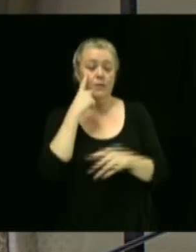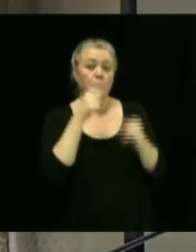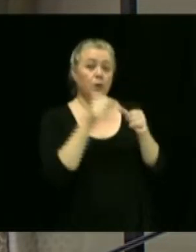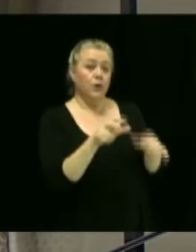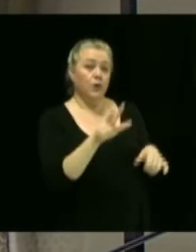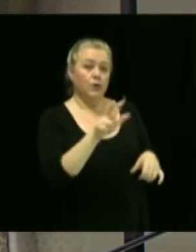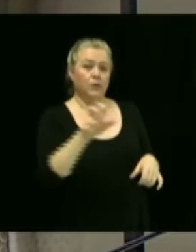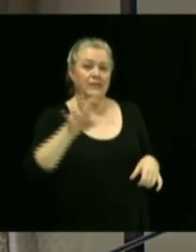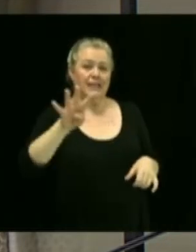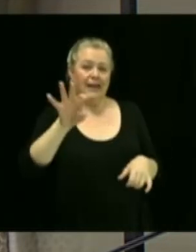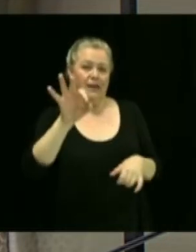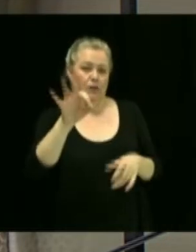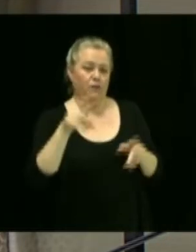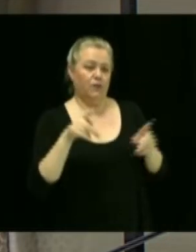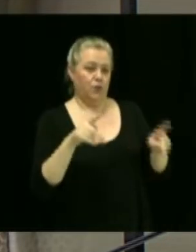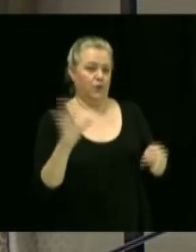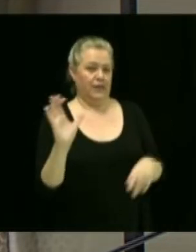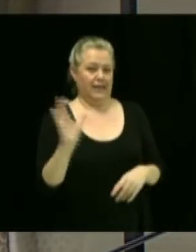rue Cartier.